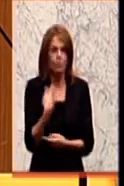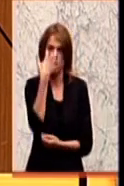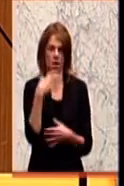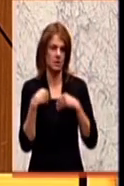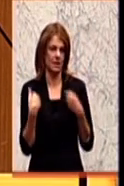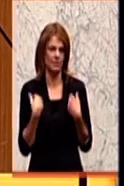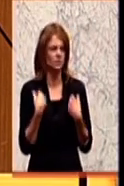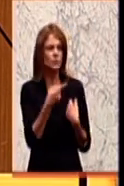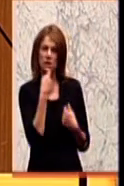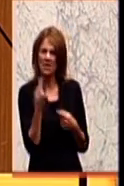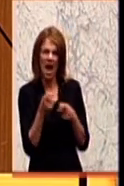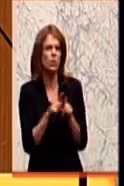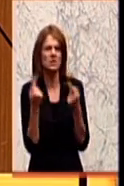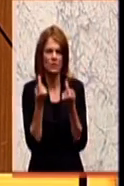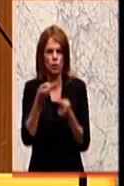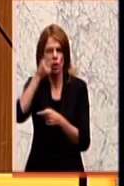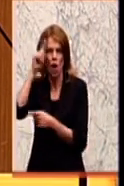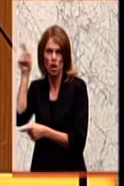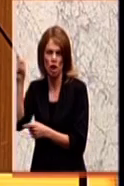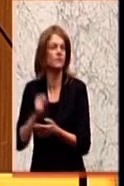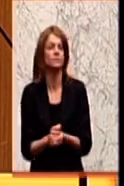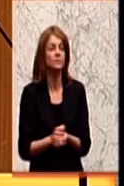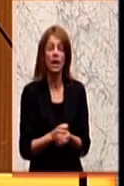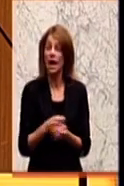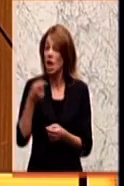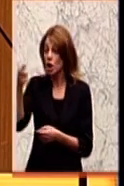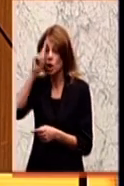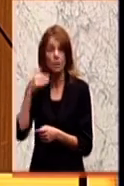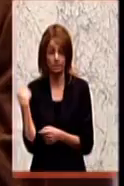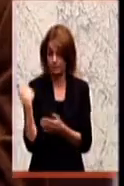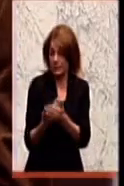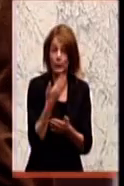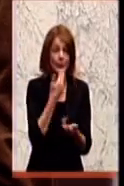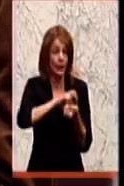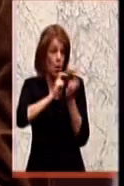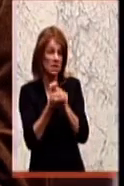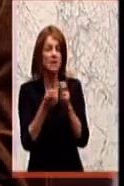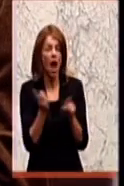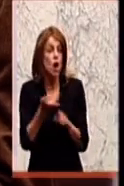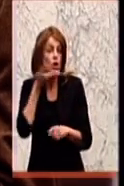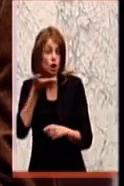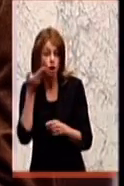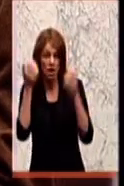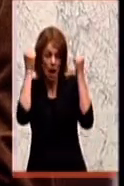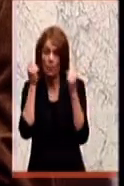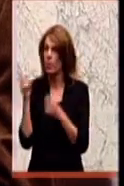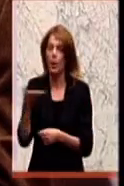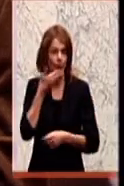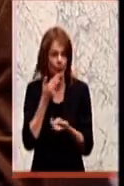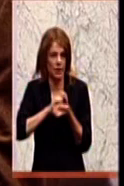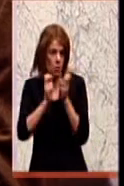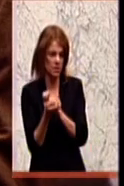angesprochen. Deutschland hat ja bis jetzt noch nicht umgesetzt, genauso wie die Tschechische Republik. Sie haben auch in meinem letzten Informationsstand mittlerweile